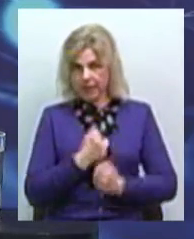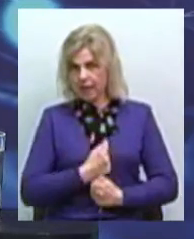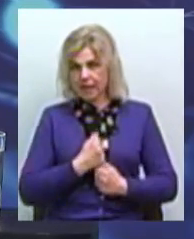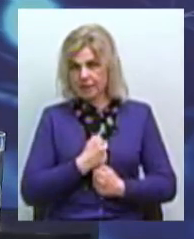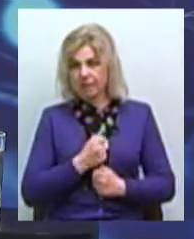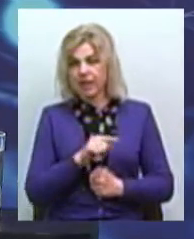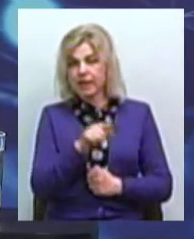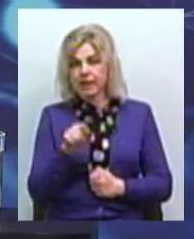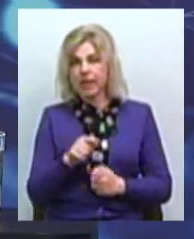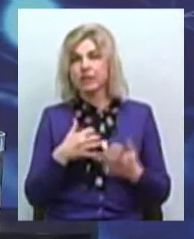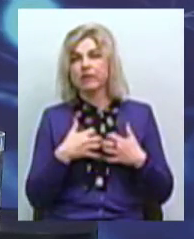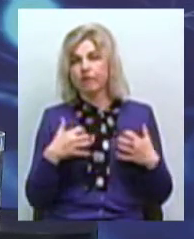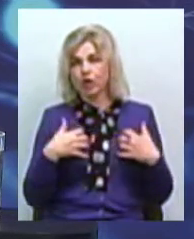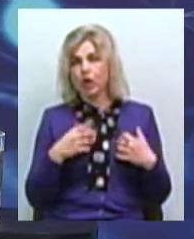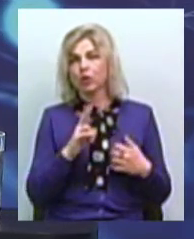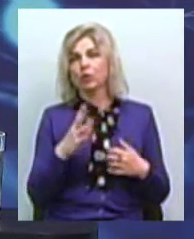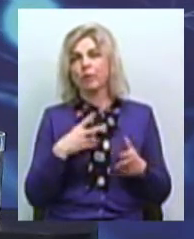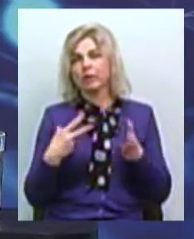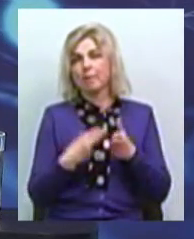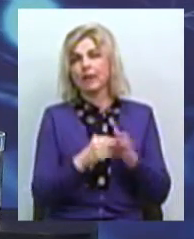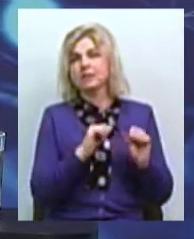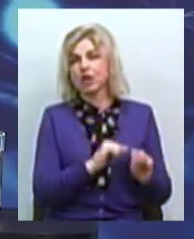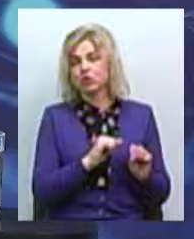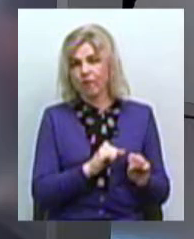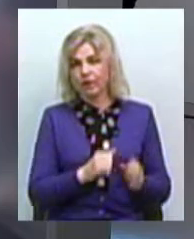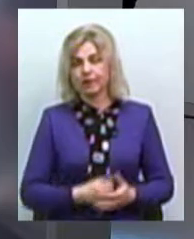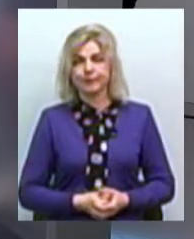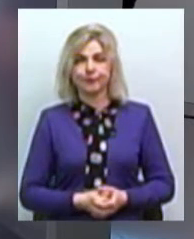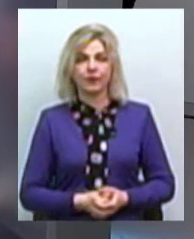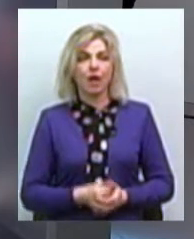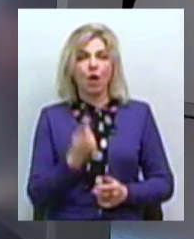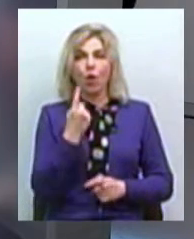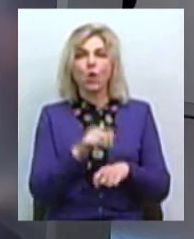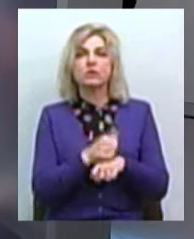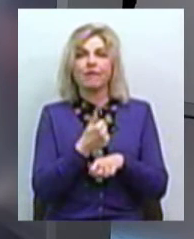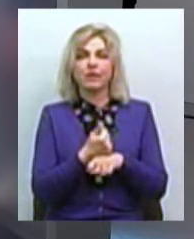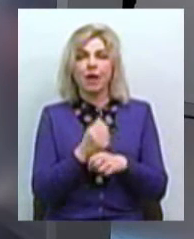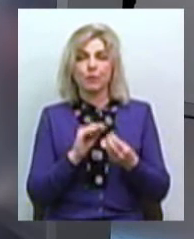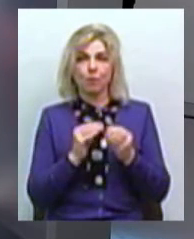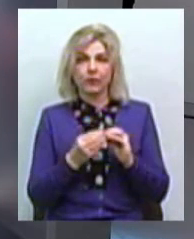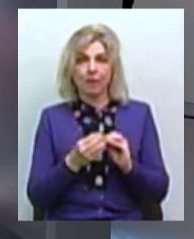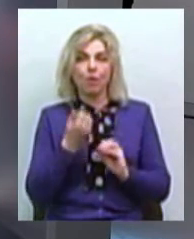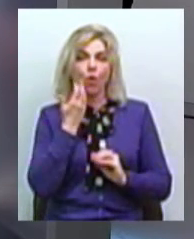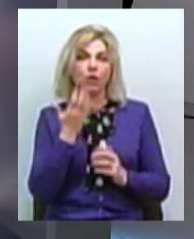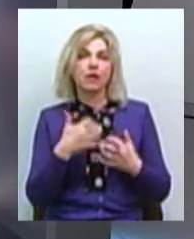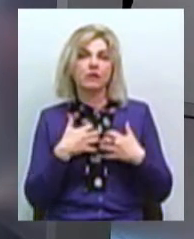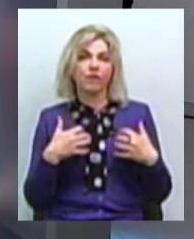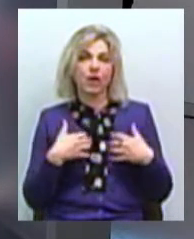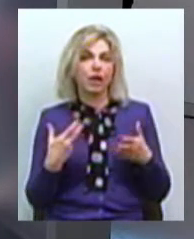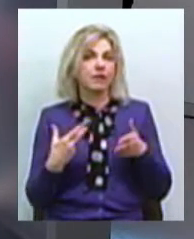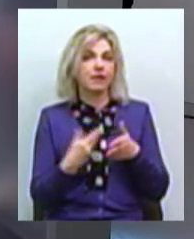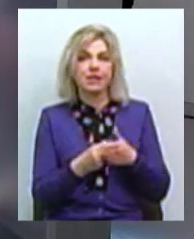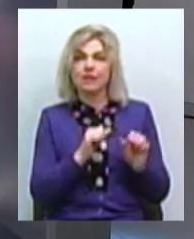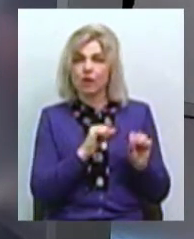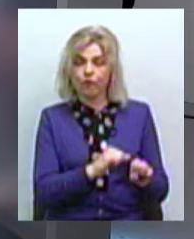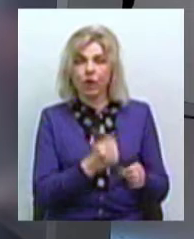тварини, які були простерилізовані? Дивіться, найосновніша проблема, яка є, коли тварина не стерилізована, якщо